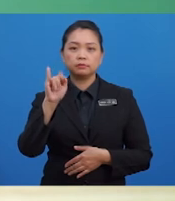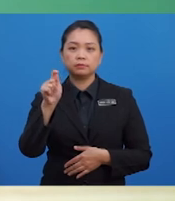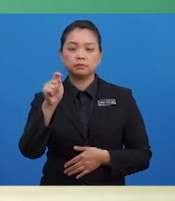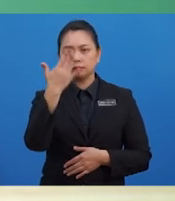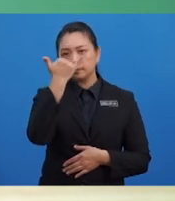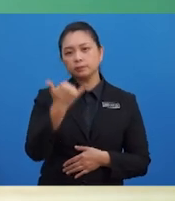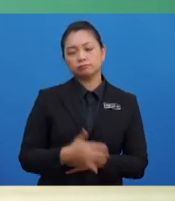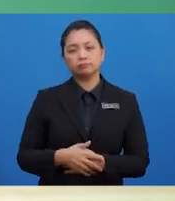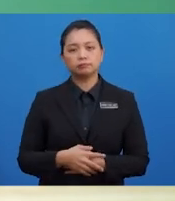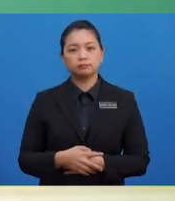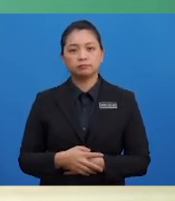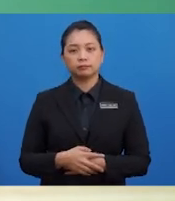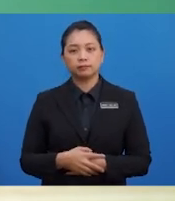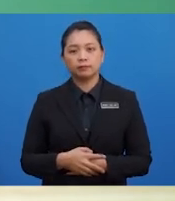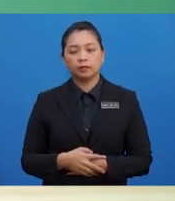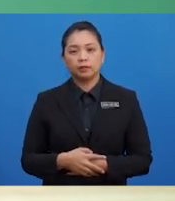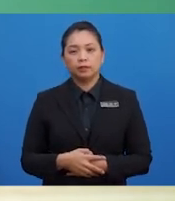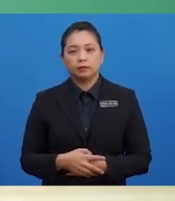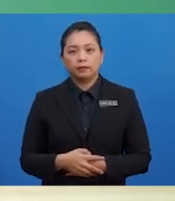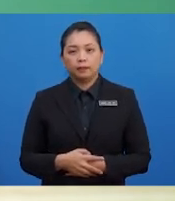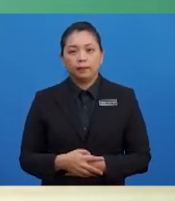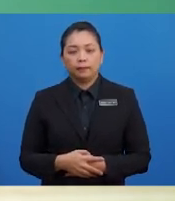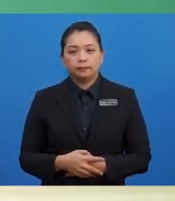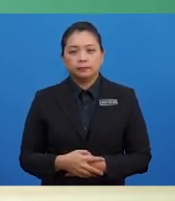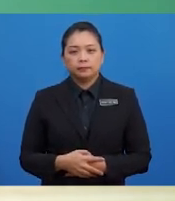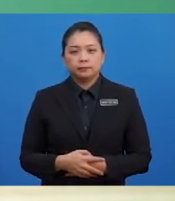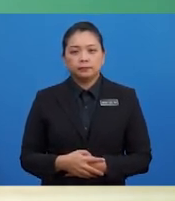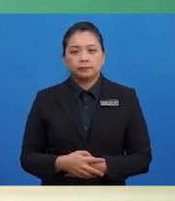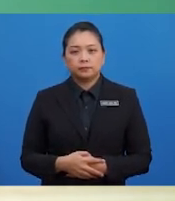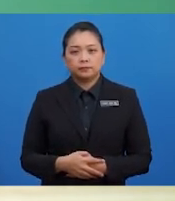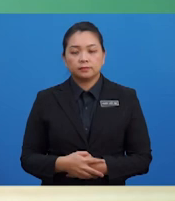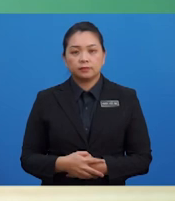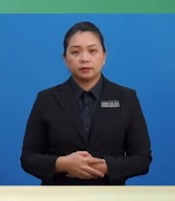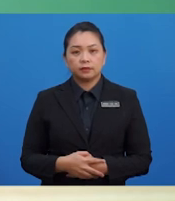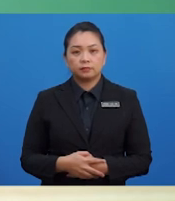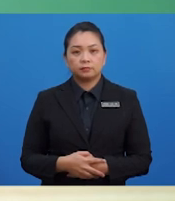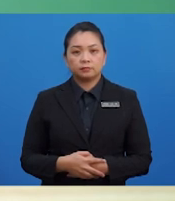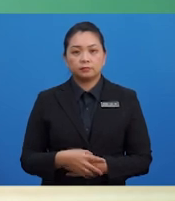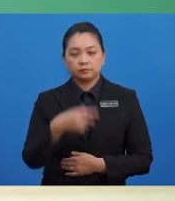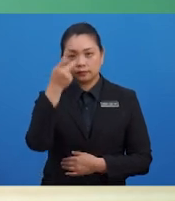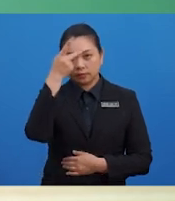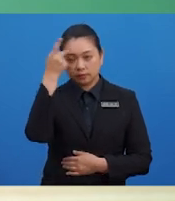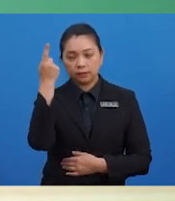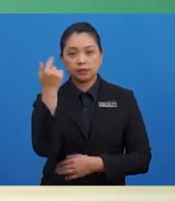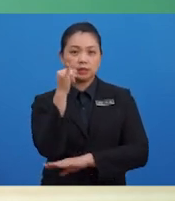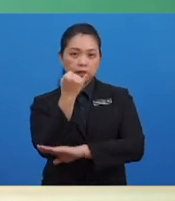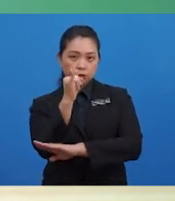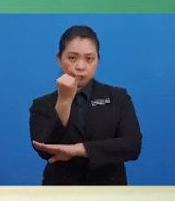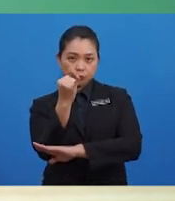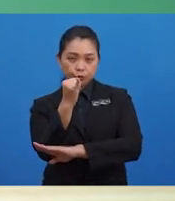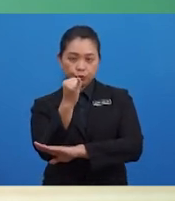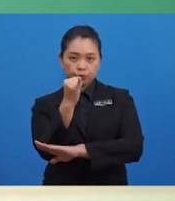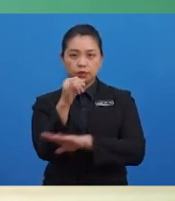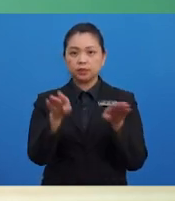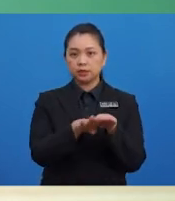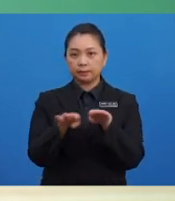Jawapannya ialah kerana insurans diklasifikasikan